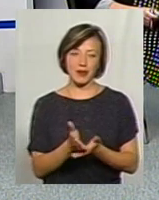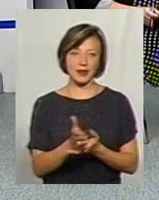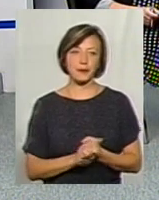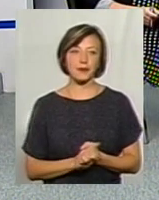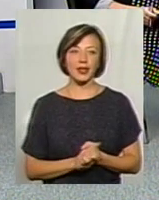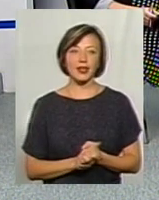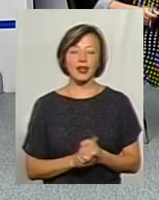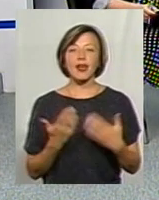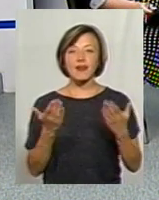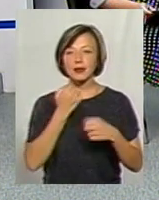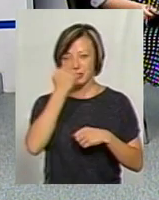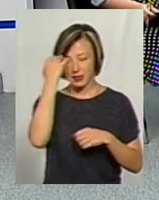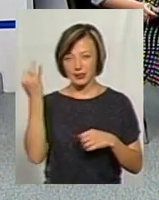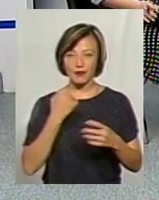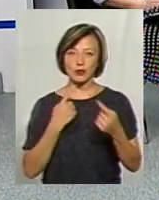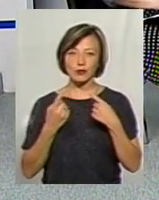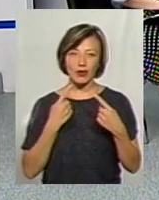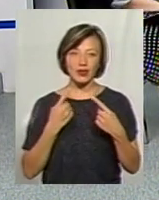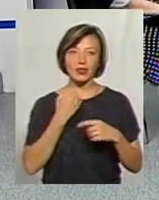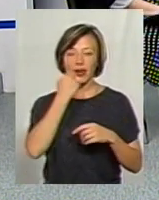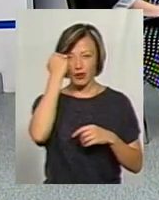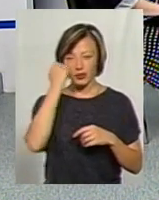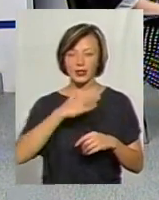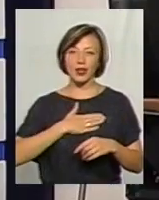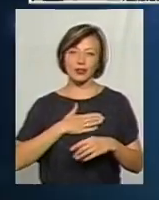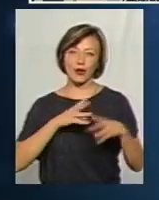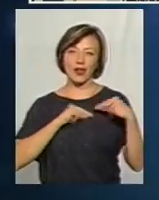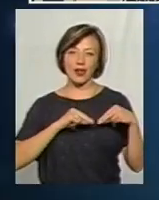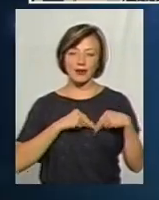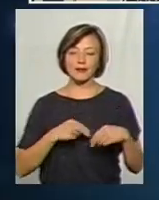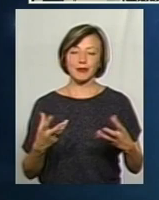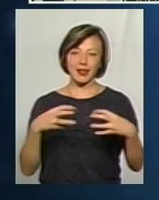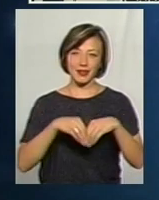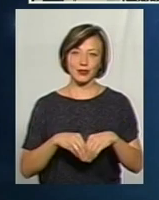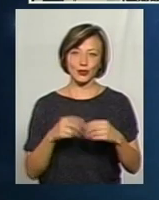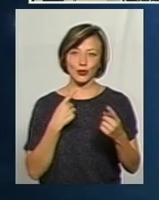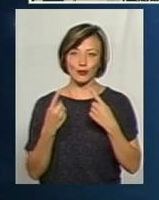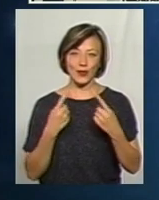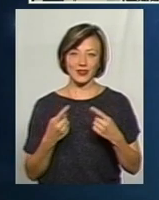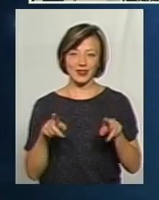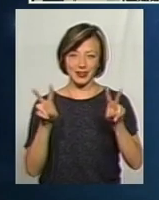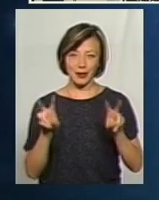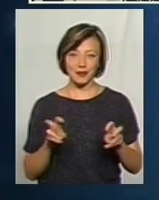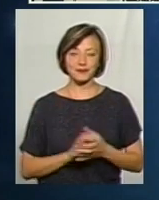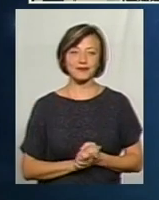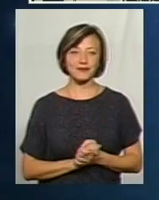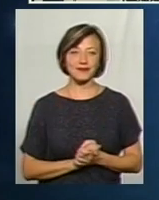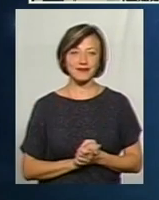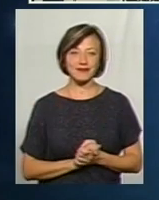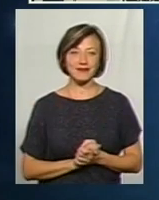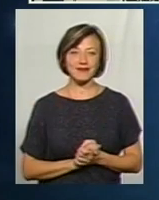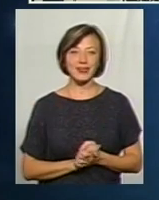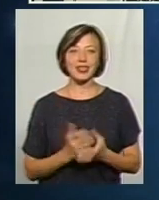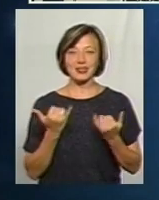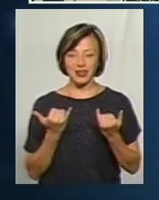Що ж, я дякую за цікаву розмову. І дякую нашим колегам за можливість приєднатися до такої теми, до такої розмови. І